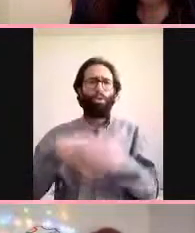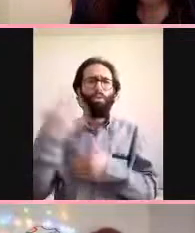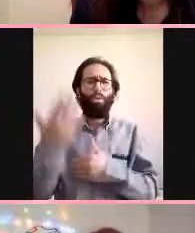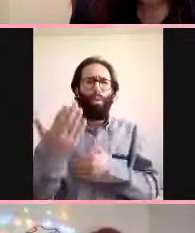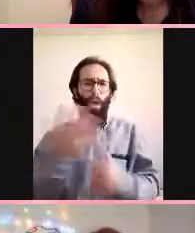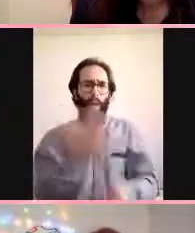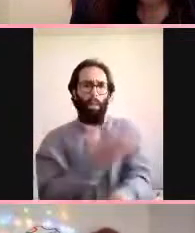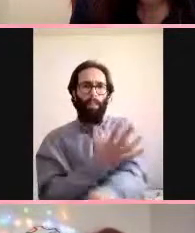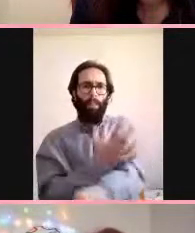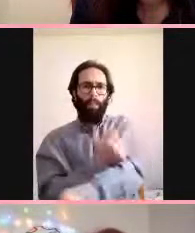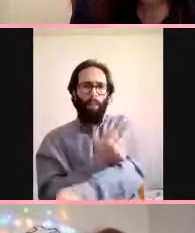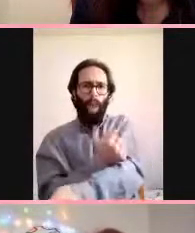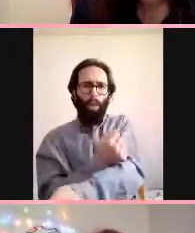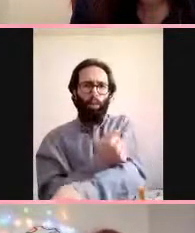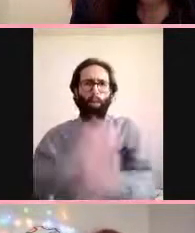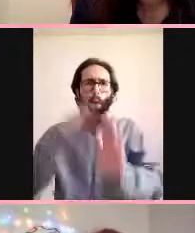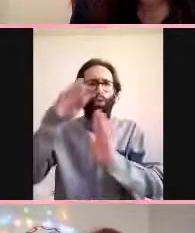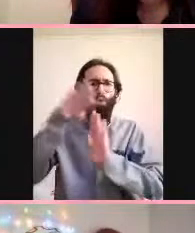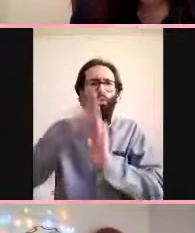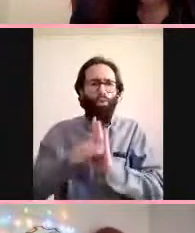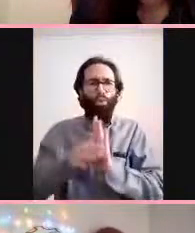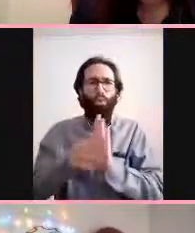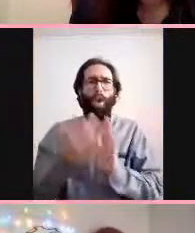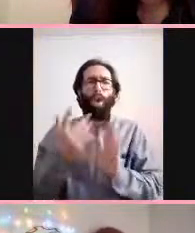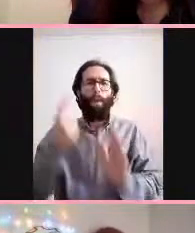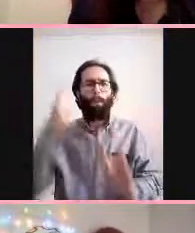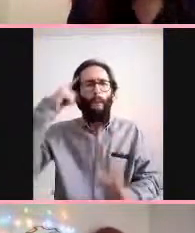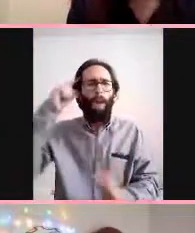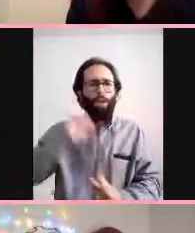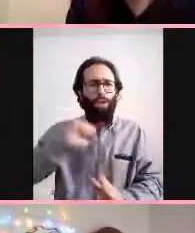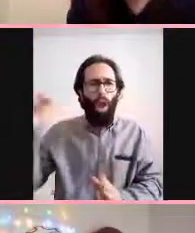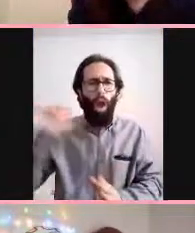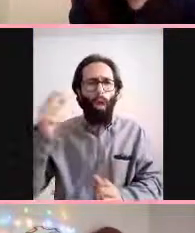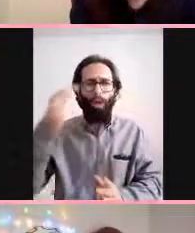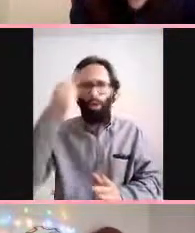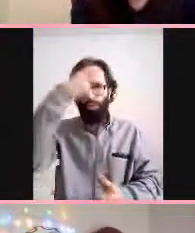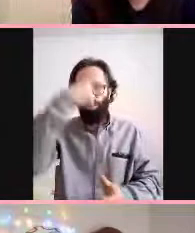kızarıkları oldu bu durum kalıcı mıdır? ya